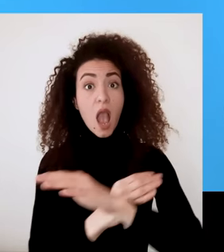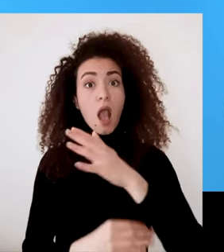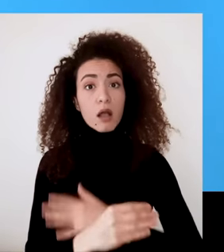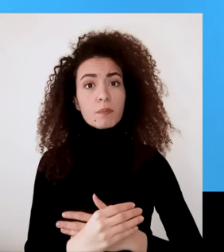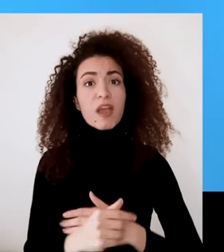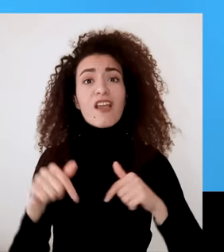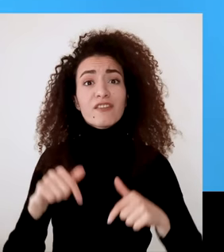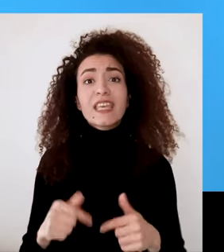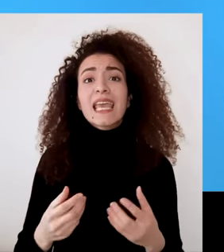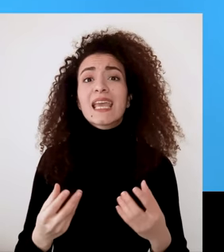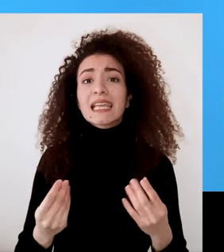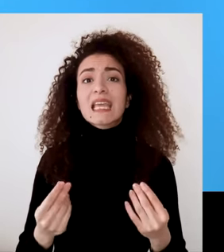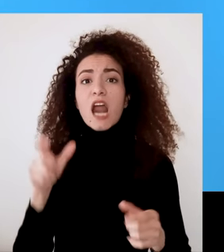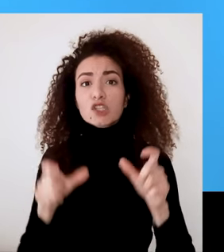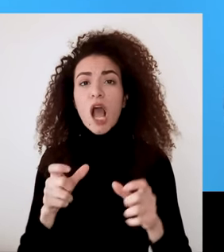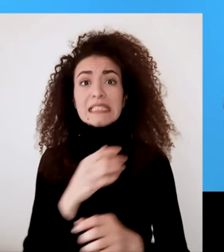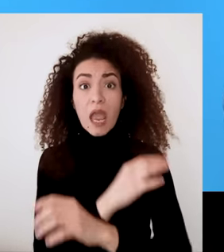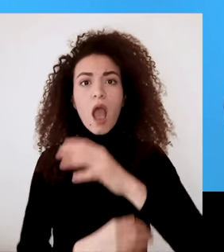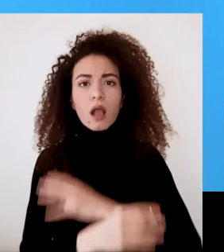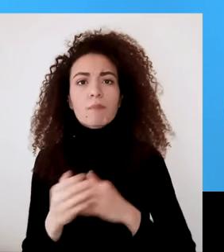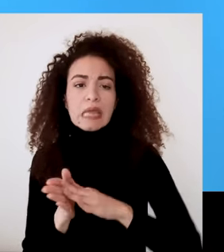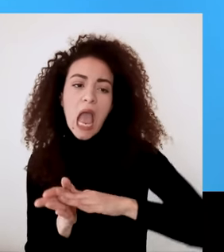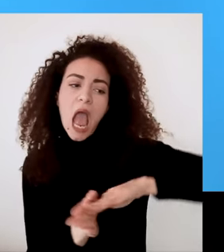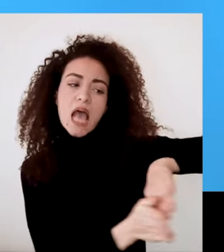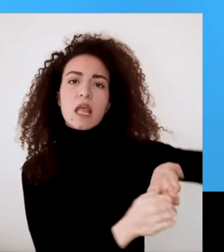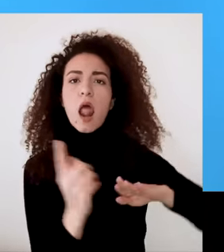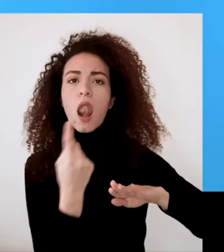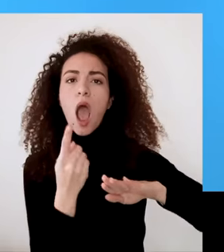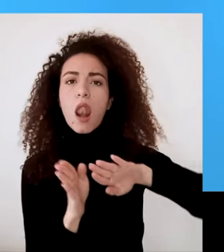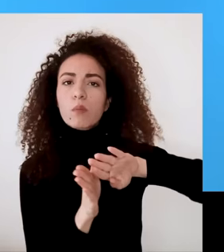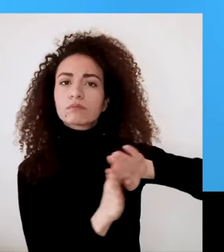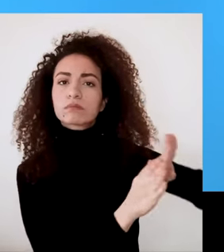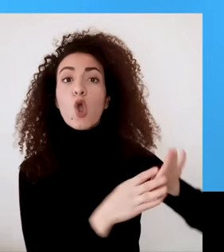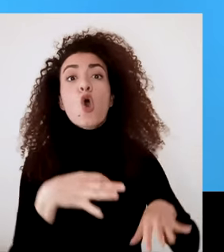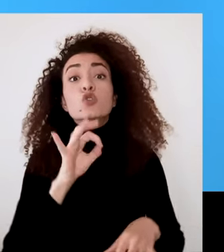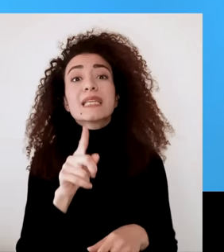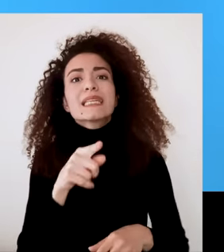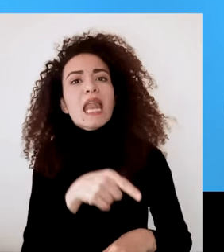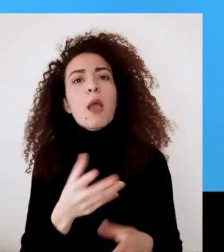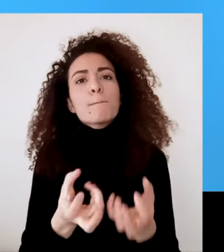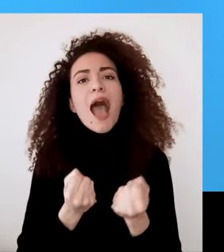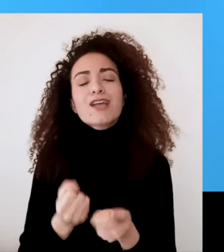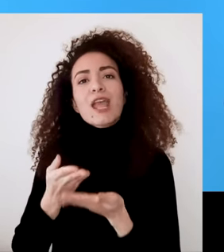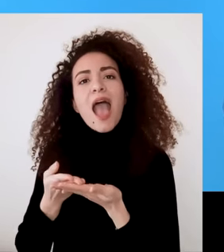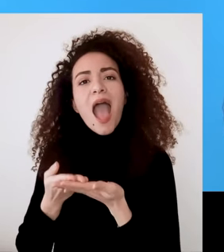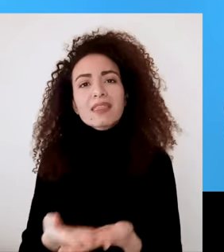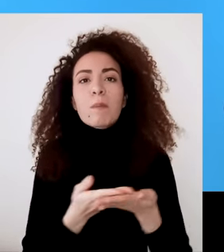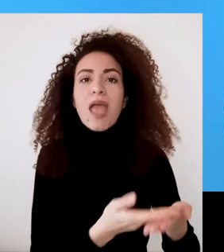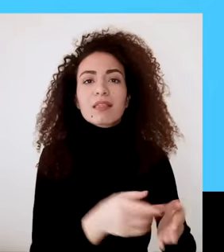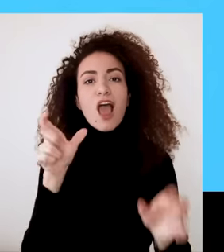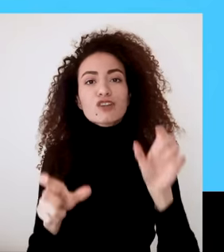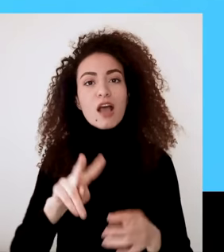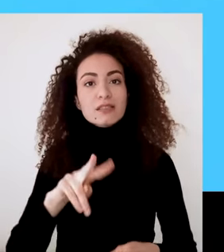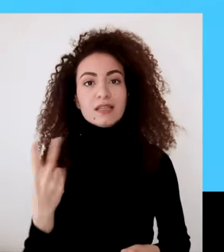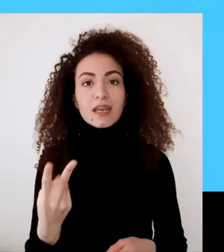الإعاقة يمكن اختبار أنواع العزل للأشخاص ذوي الإعاقة خاصة لما تكون الإعاقة بتوضعهم بحاجة لخدمات الآخرين